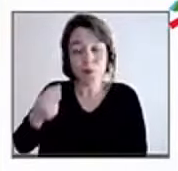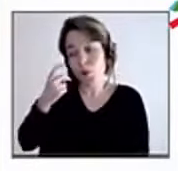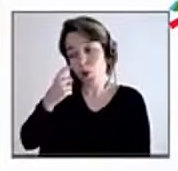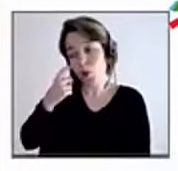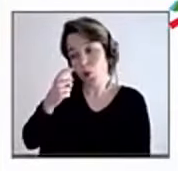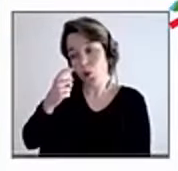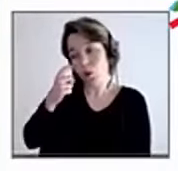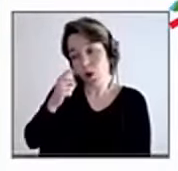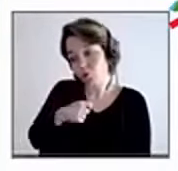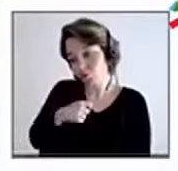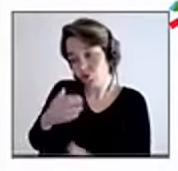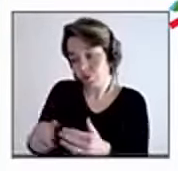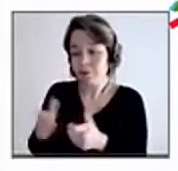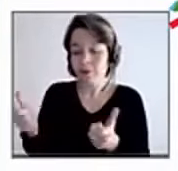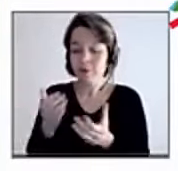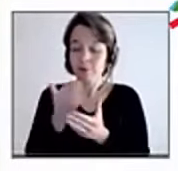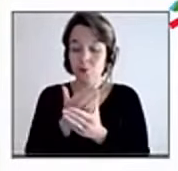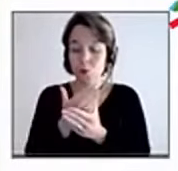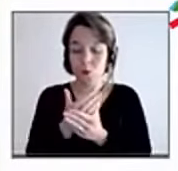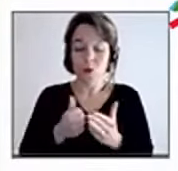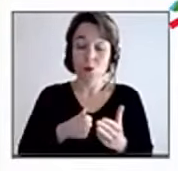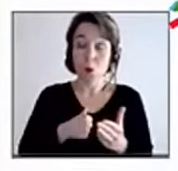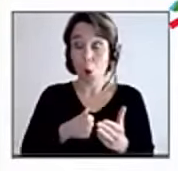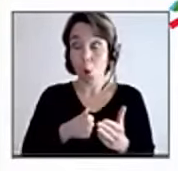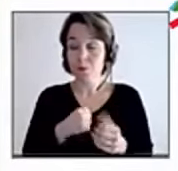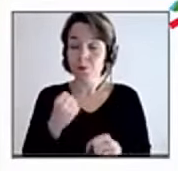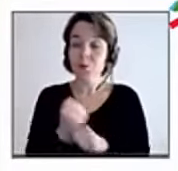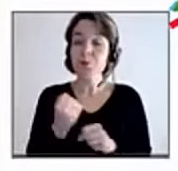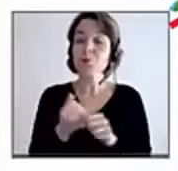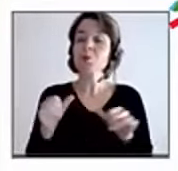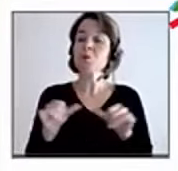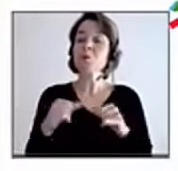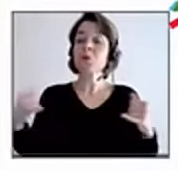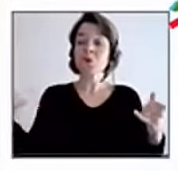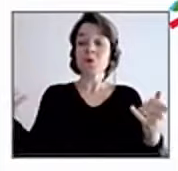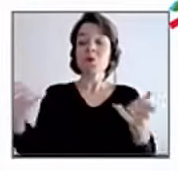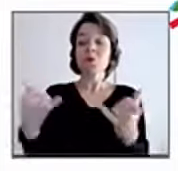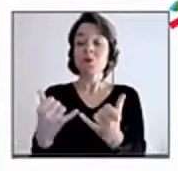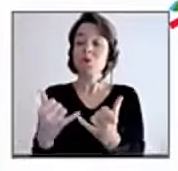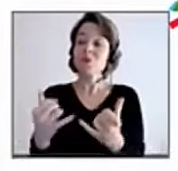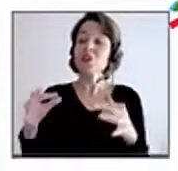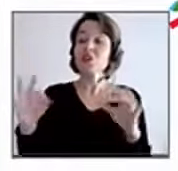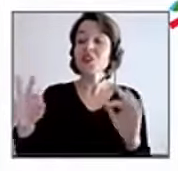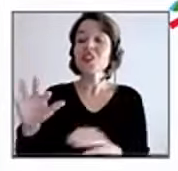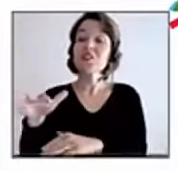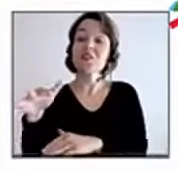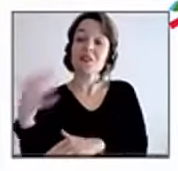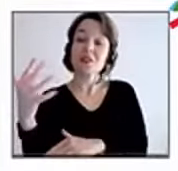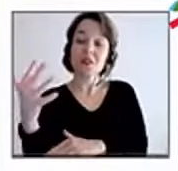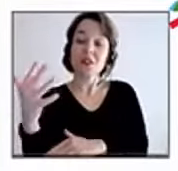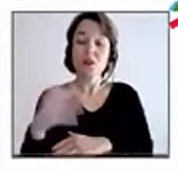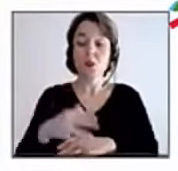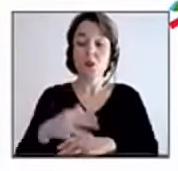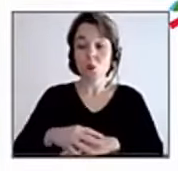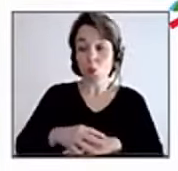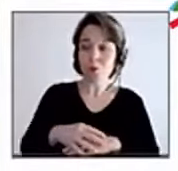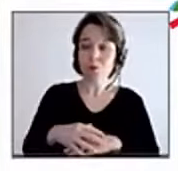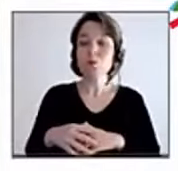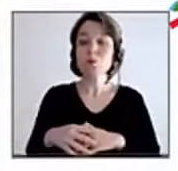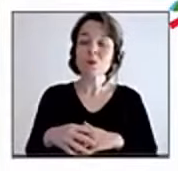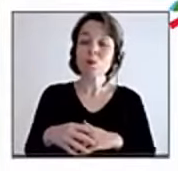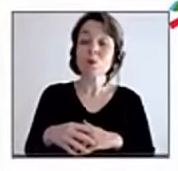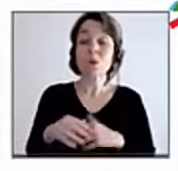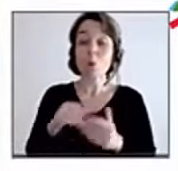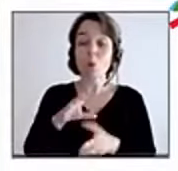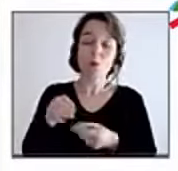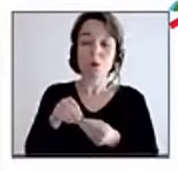dossier individuellement. On se retrouve autour de la table en réunion à 10, 15. Et comme de toute façon, on est 10 ou 15 personnes, ça ne verra pas trop si on n pas trop travaillé.